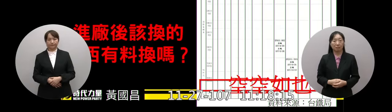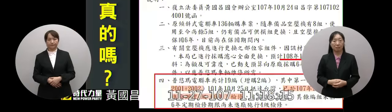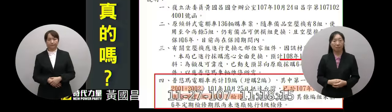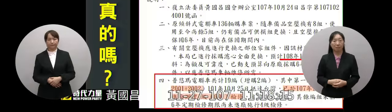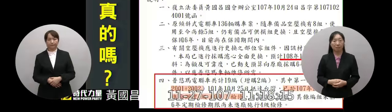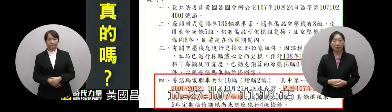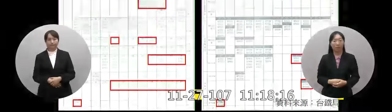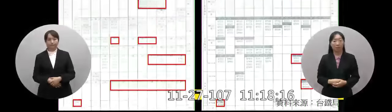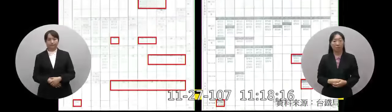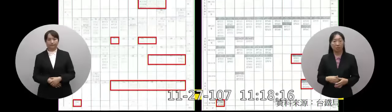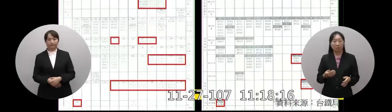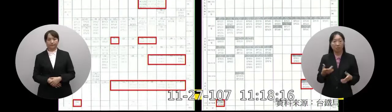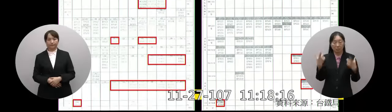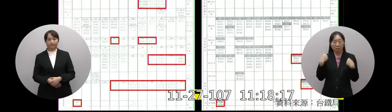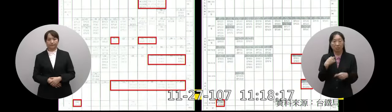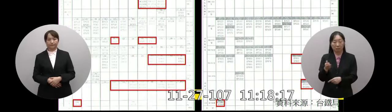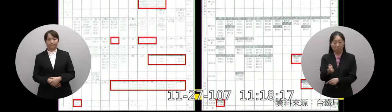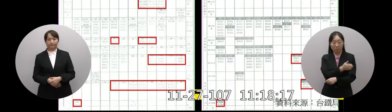前面的排定是這樣